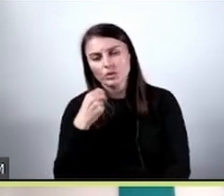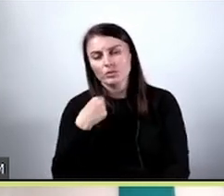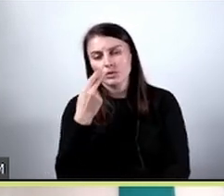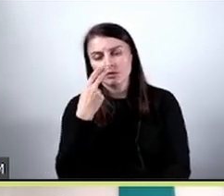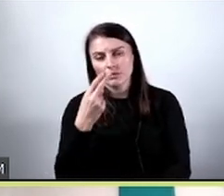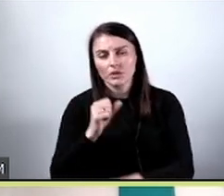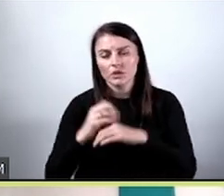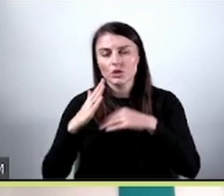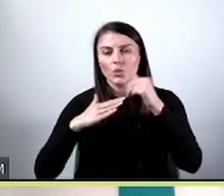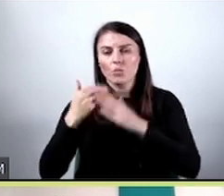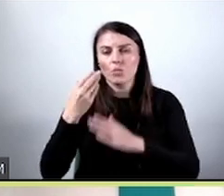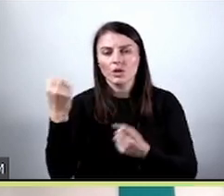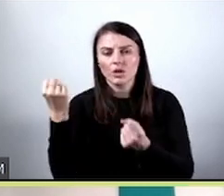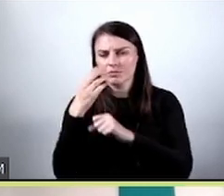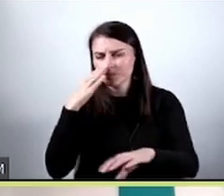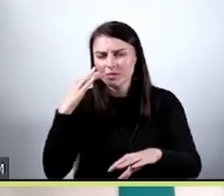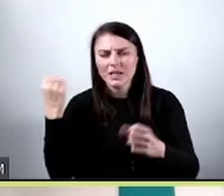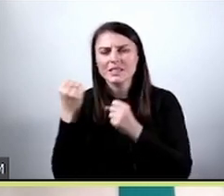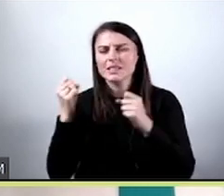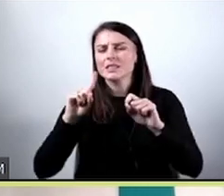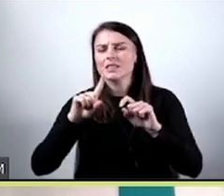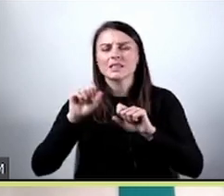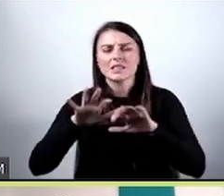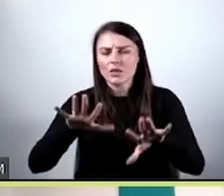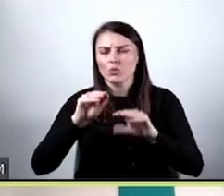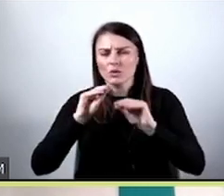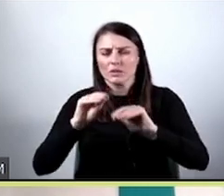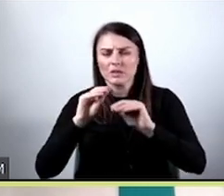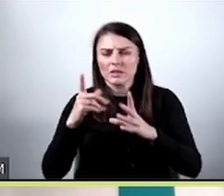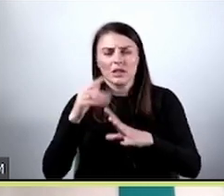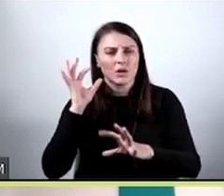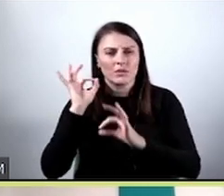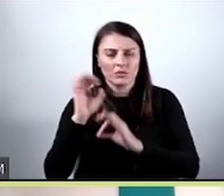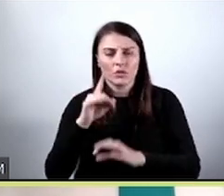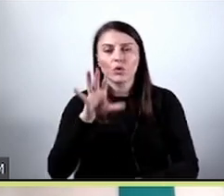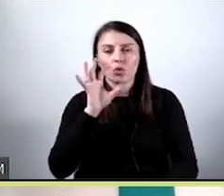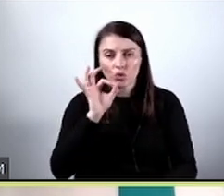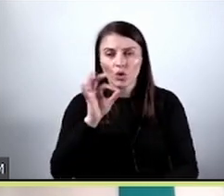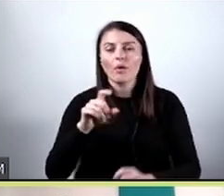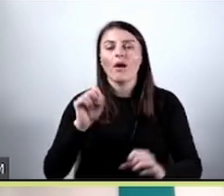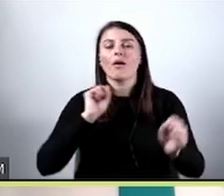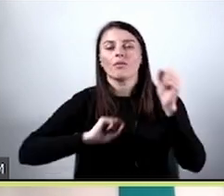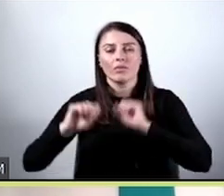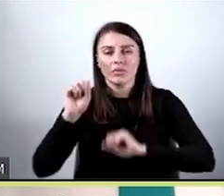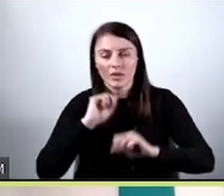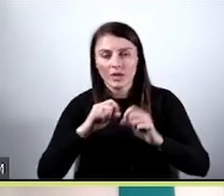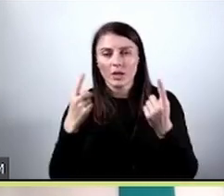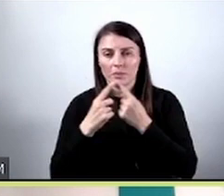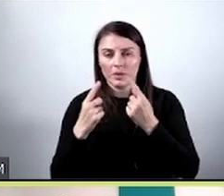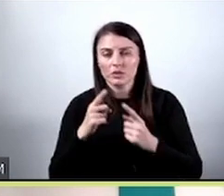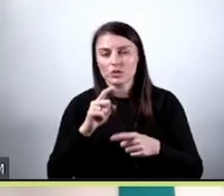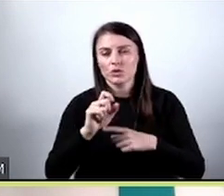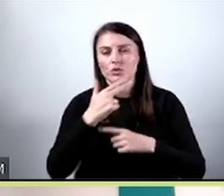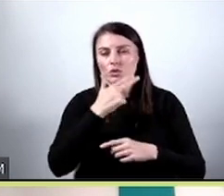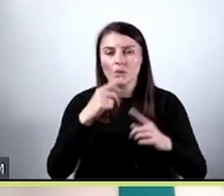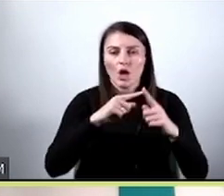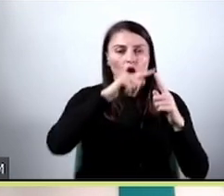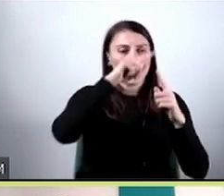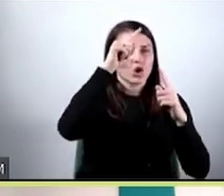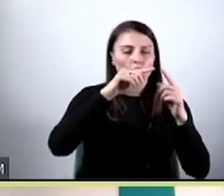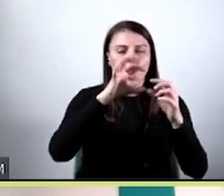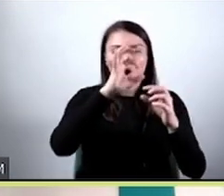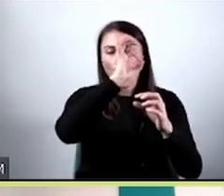modelu przyuczonego. I zauważcie, że ten model świetnie wpisuje się w dane treningowe. Dokładnie chodzi sobie tutaj od kropki do kropki.